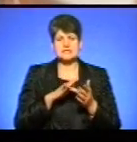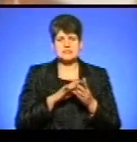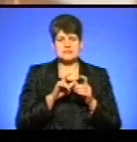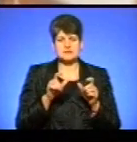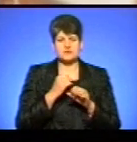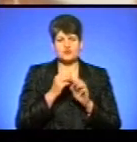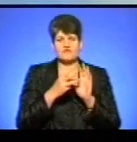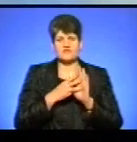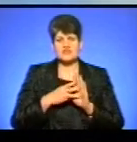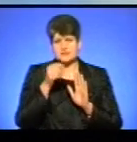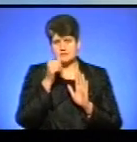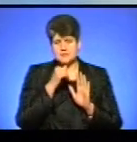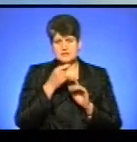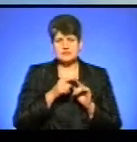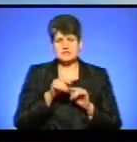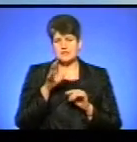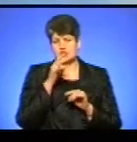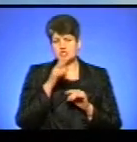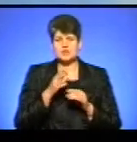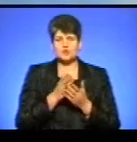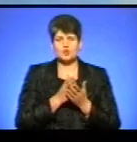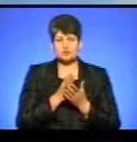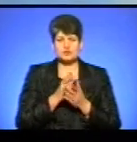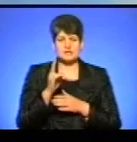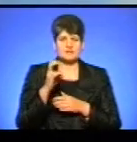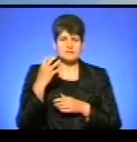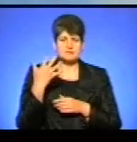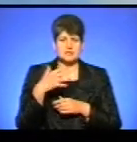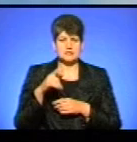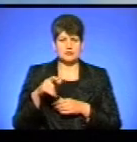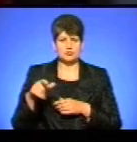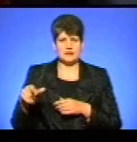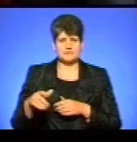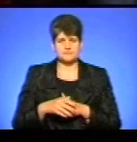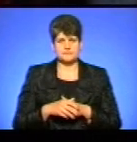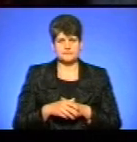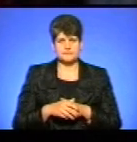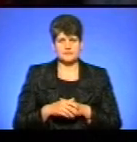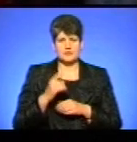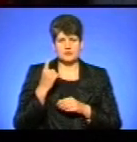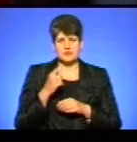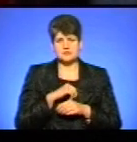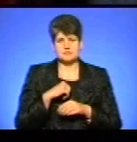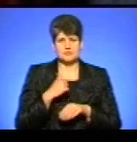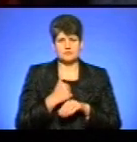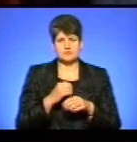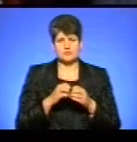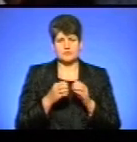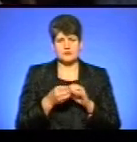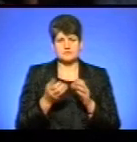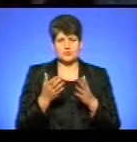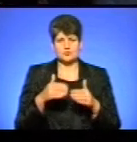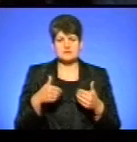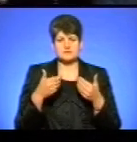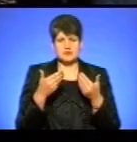8 місяців. За цей час спеціалісти закладу обслужили 250 людей. Одна з найголовніших проблем, з якою